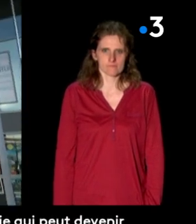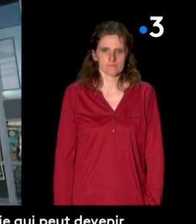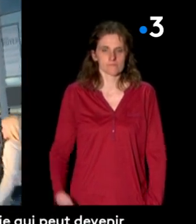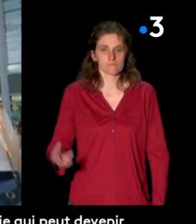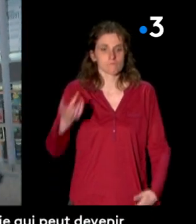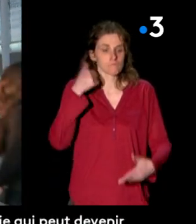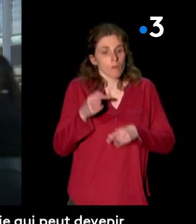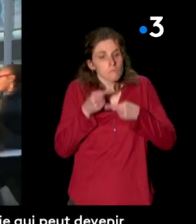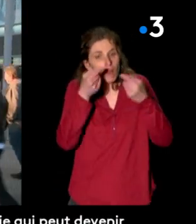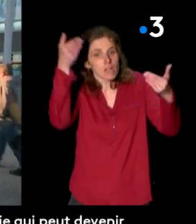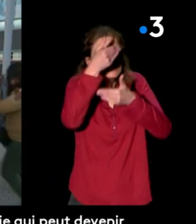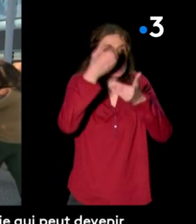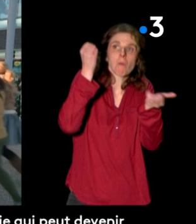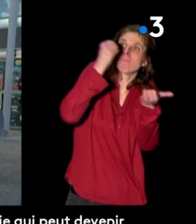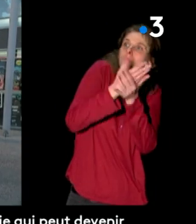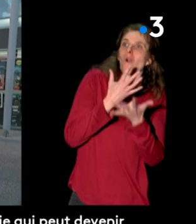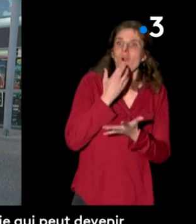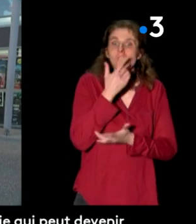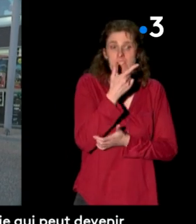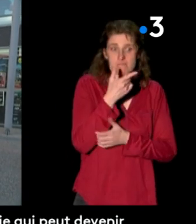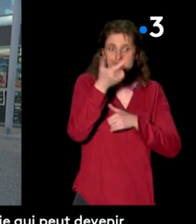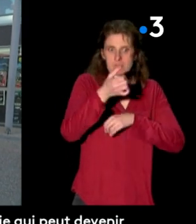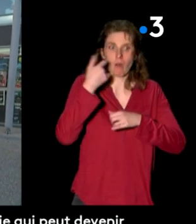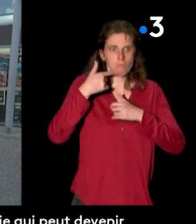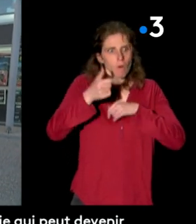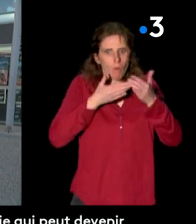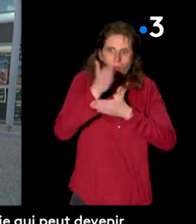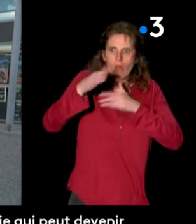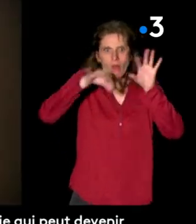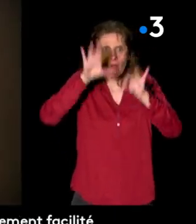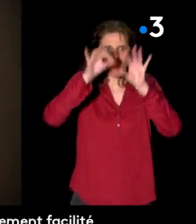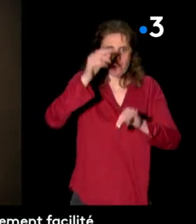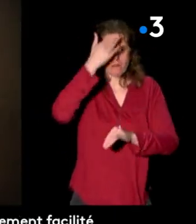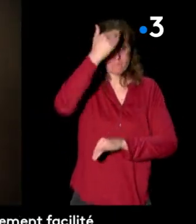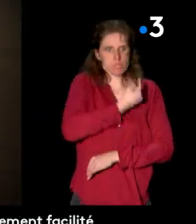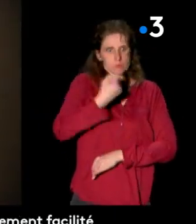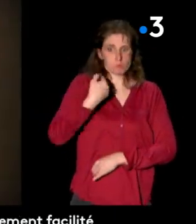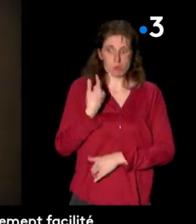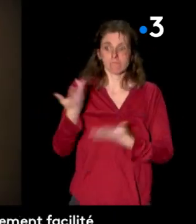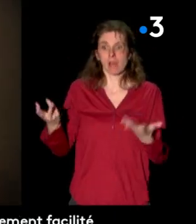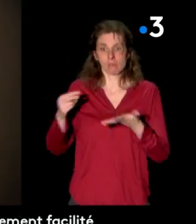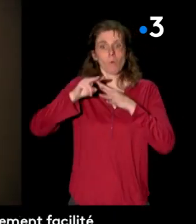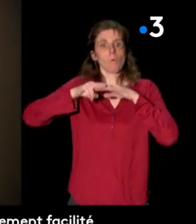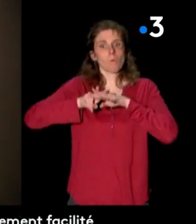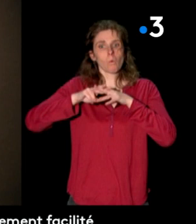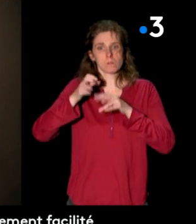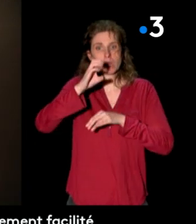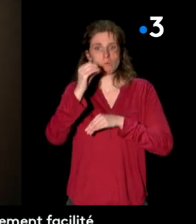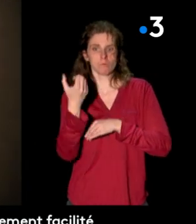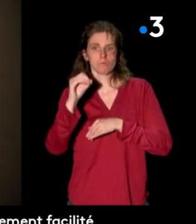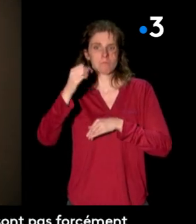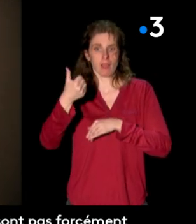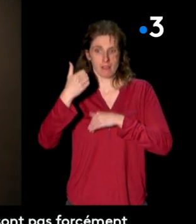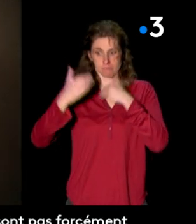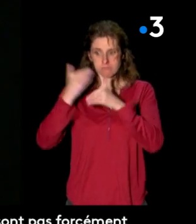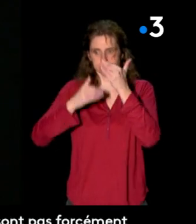Aller au cinéma spontanément, une sortie qui peut devenir toute une aventure quand on est sourd. Bien que l'outil numérique ait grandement facilité l'accès au sous-titrage,